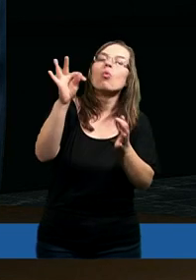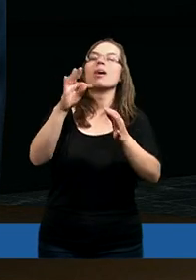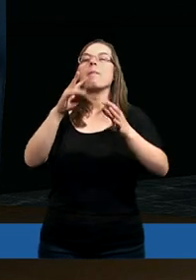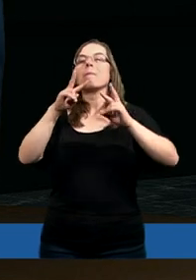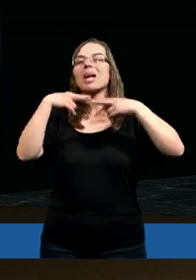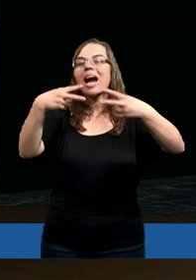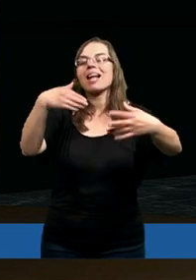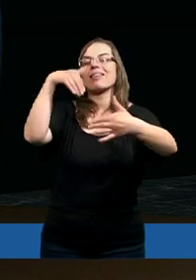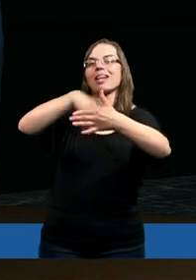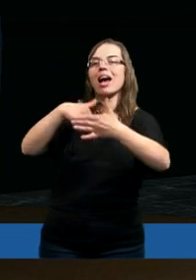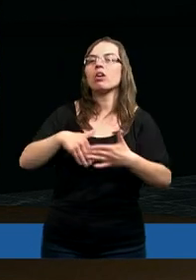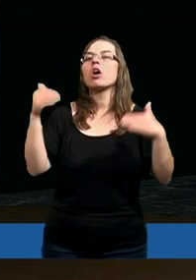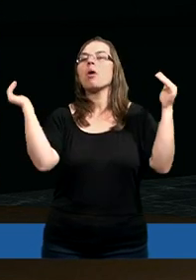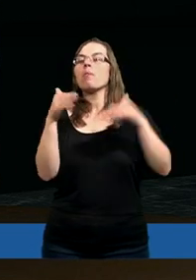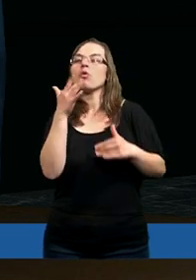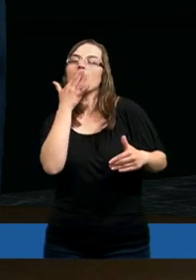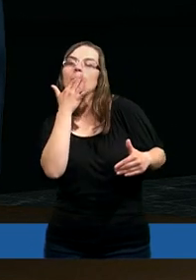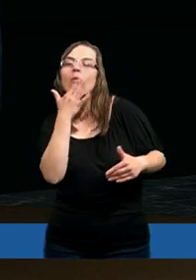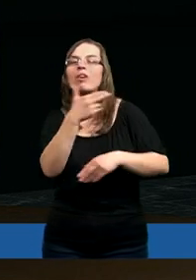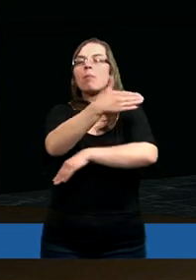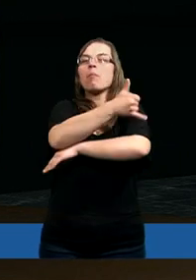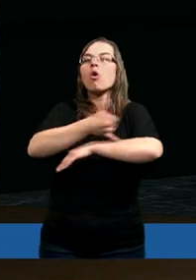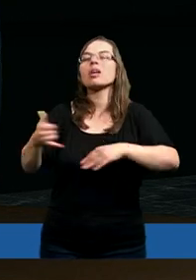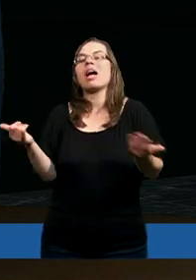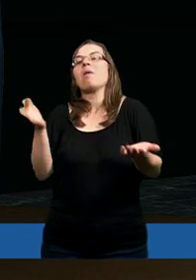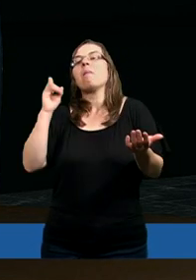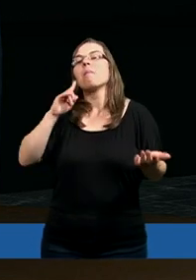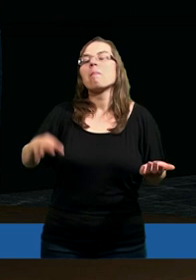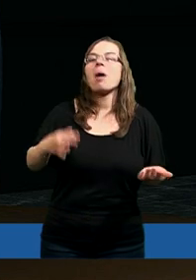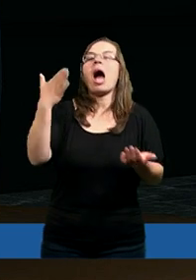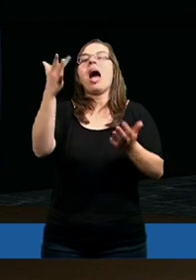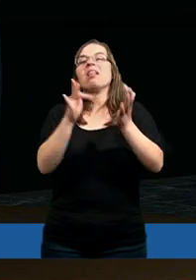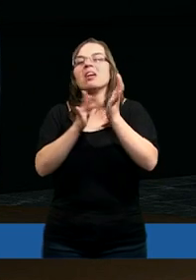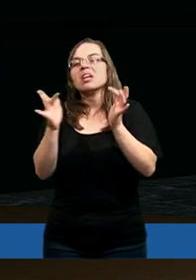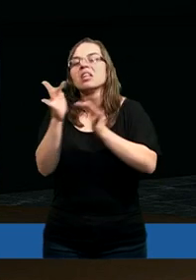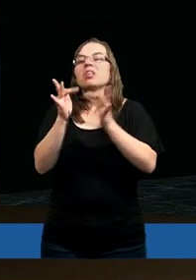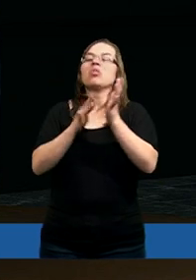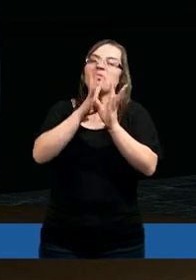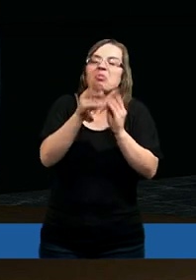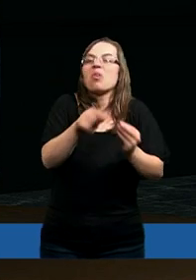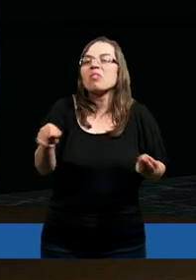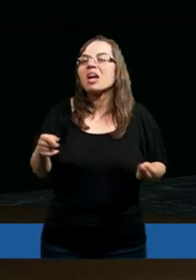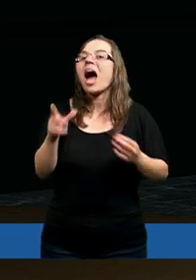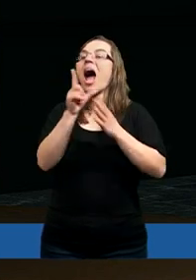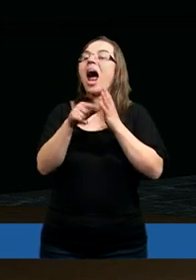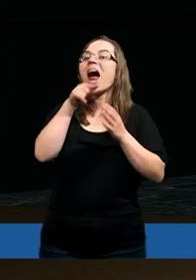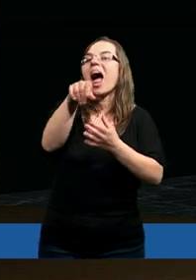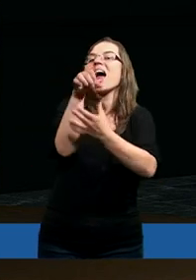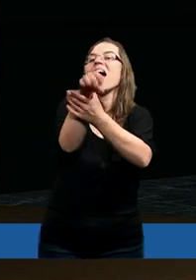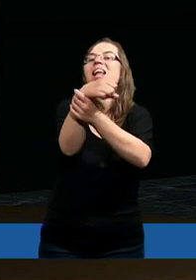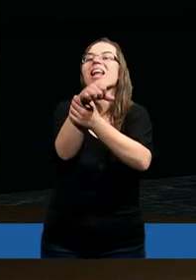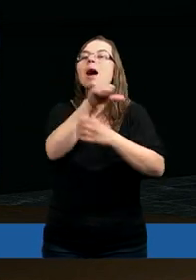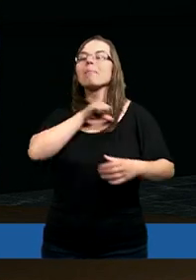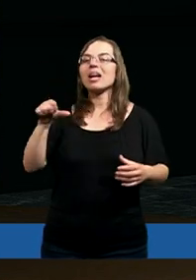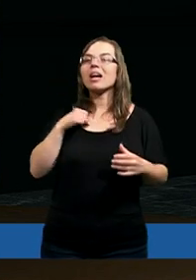mówić, podkreślać Pana Chrystusa i to wszystko, a jednak się go